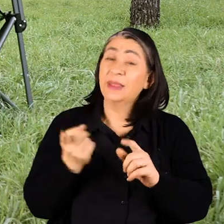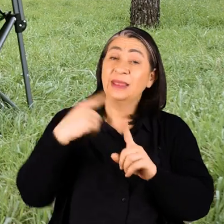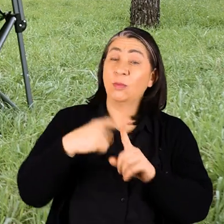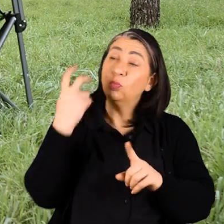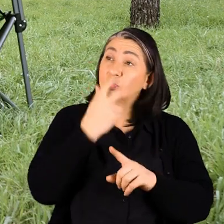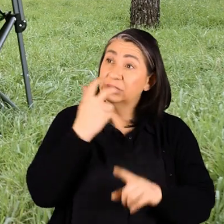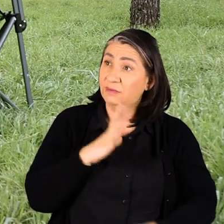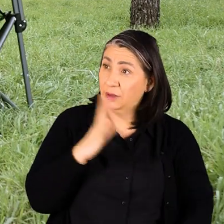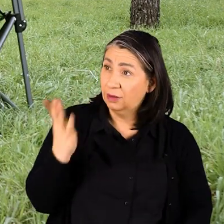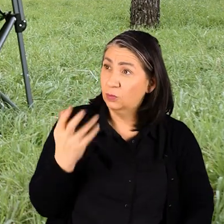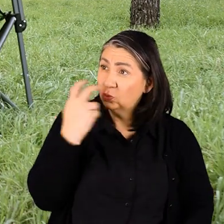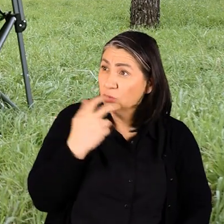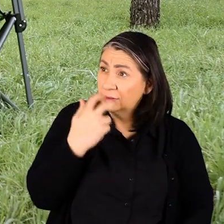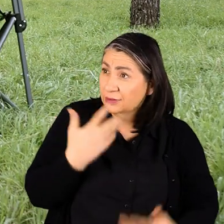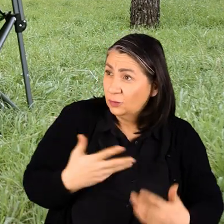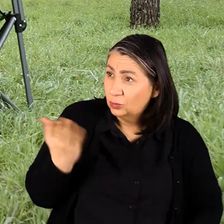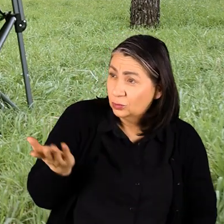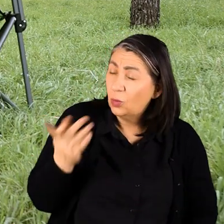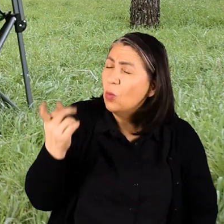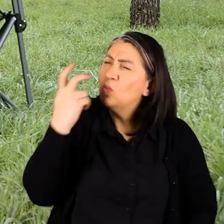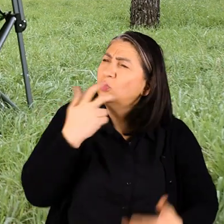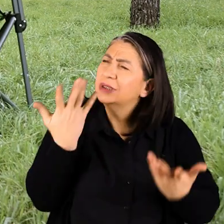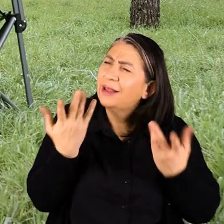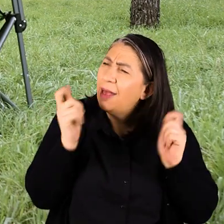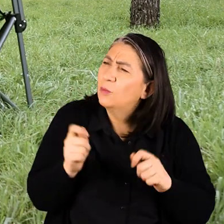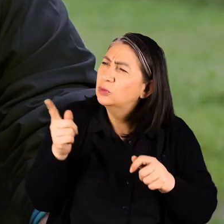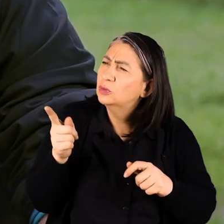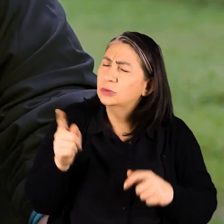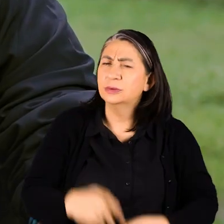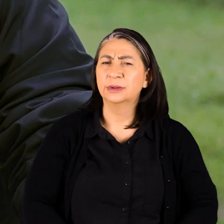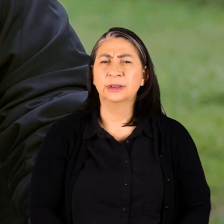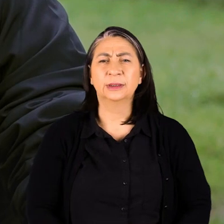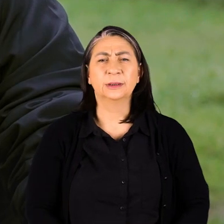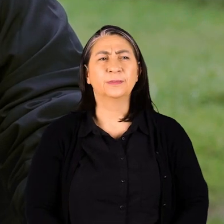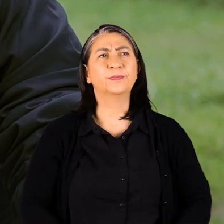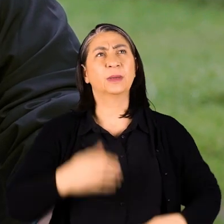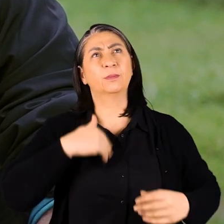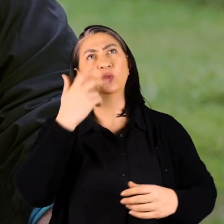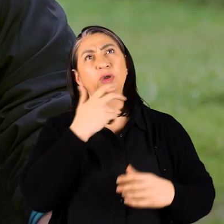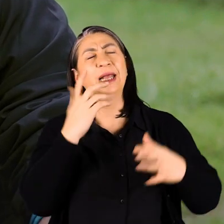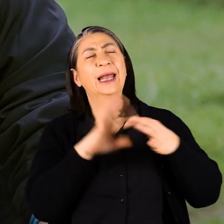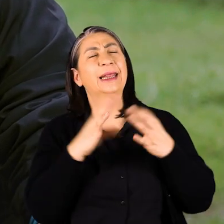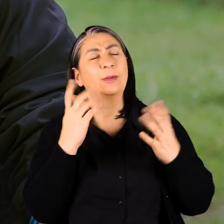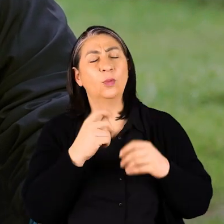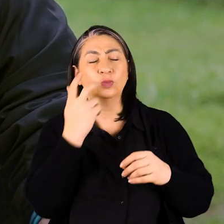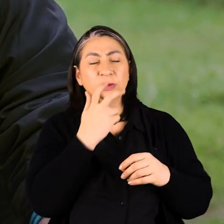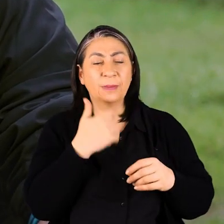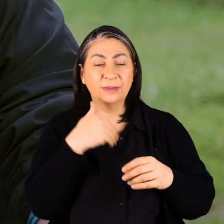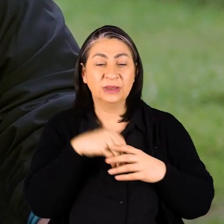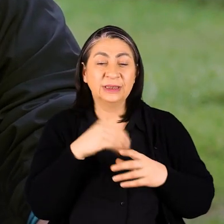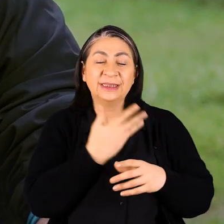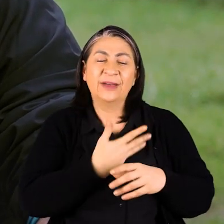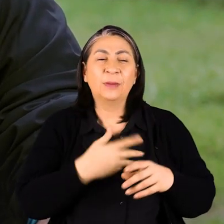de müzik bölümün var senin Müzikle de ilgileniyorsun O müzikle ilgili neler yapıyorsun? Müzikle ilgili neler yapıyorum ya Müzik benim için her zaman bir